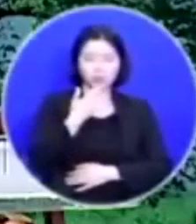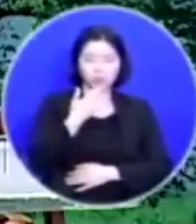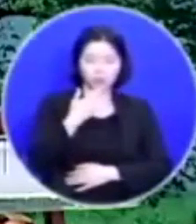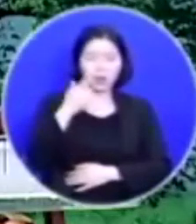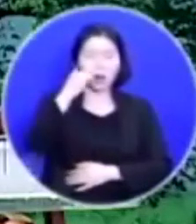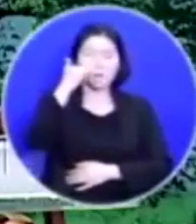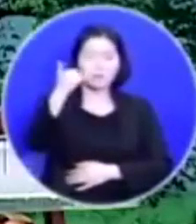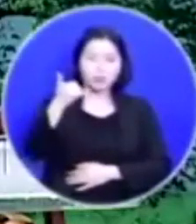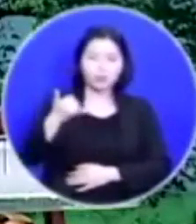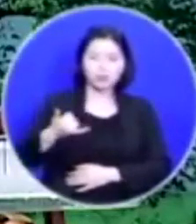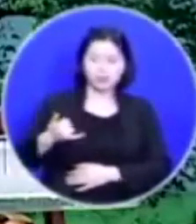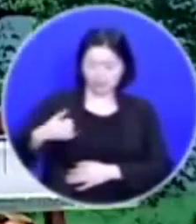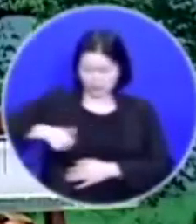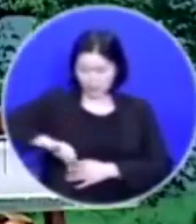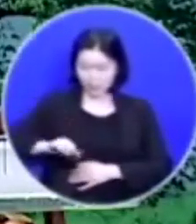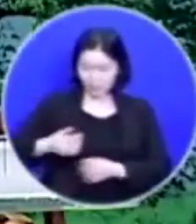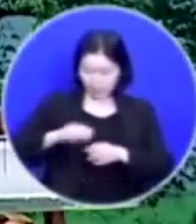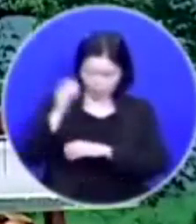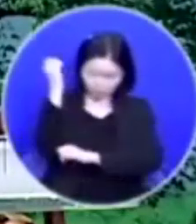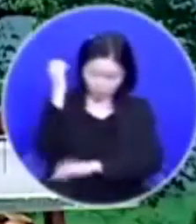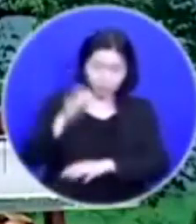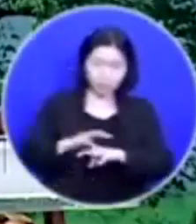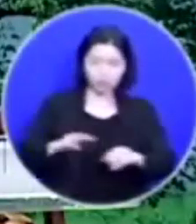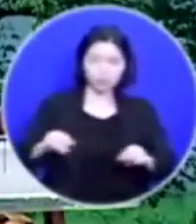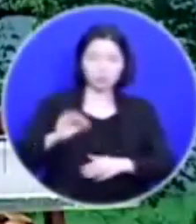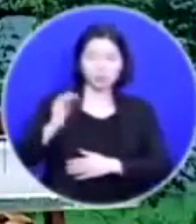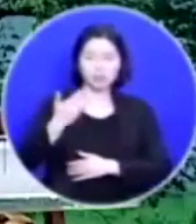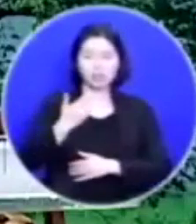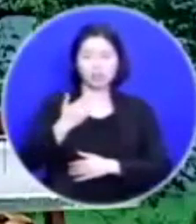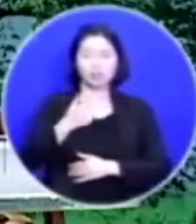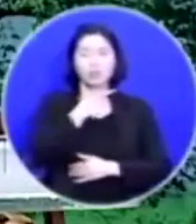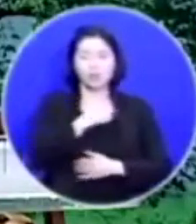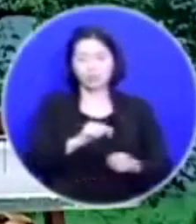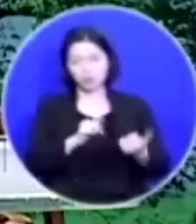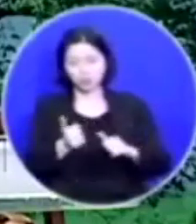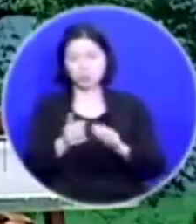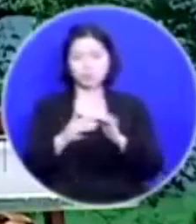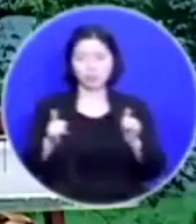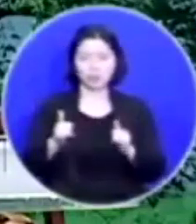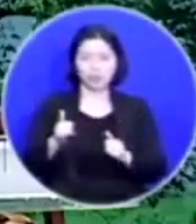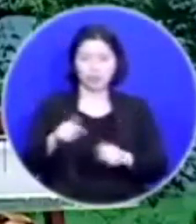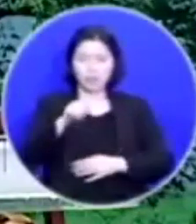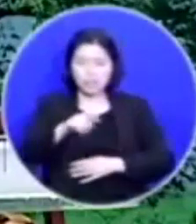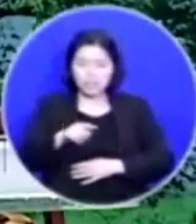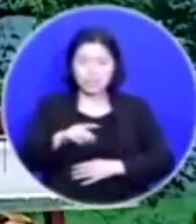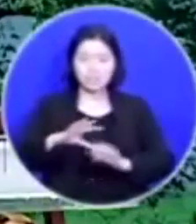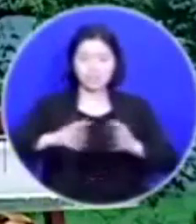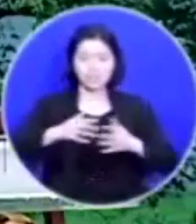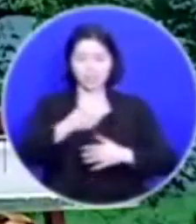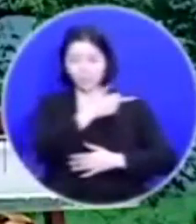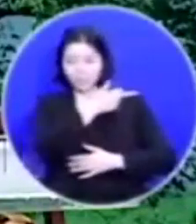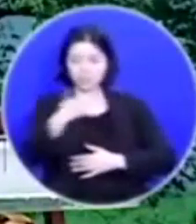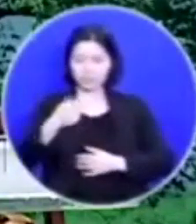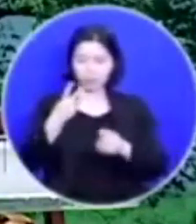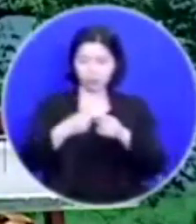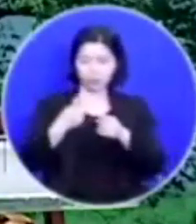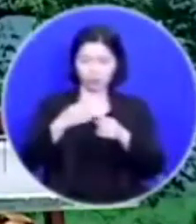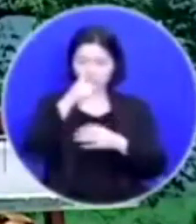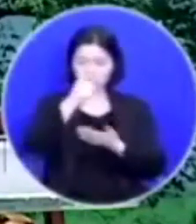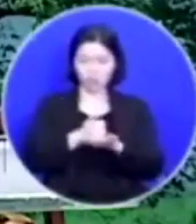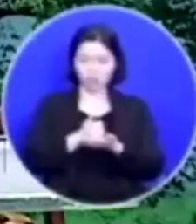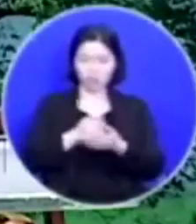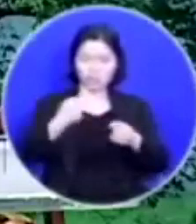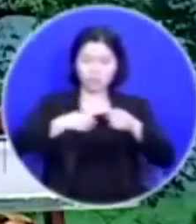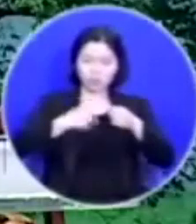것을 기쁘게 여기며 죽어가는 사람입니다 이 세상에서 큰 죄가 두 가지가 있는데 첫째는 하나님을 부인하는 것이고 두